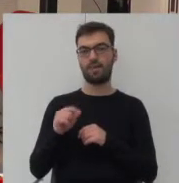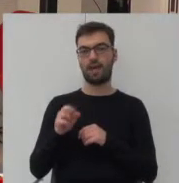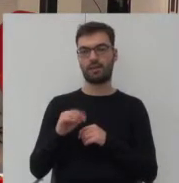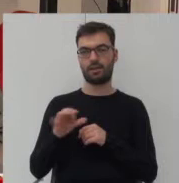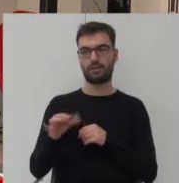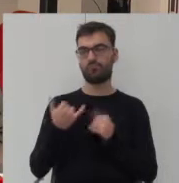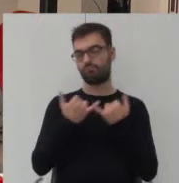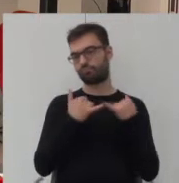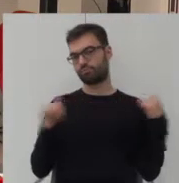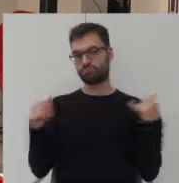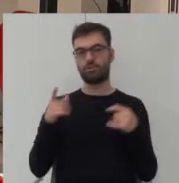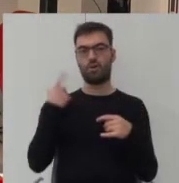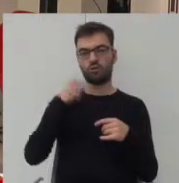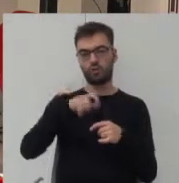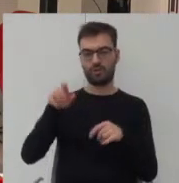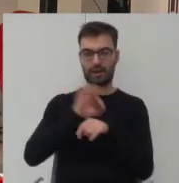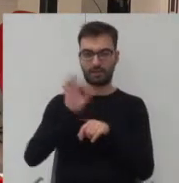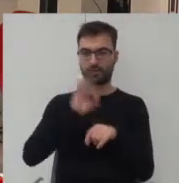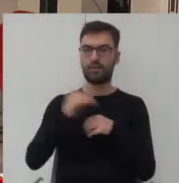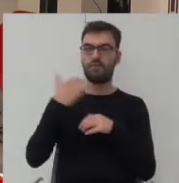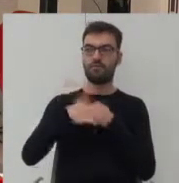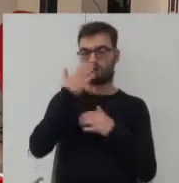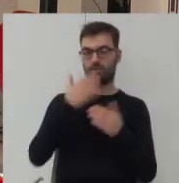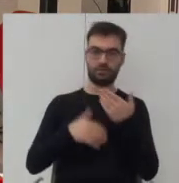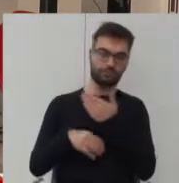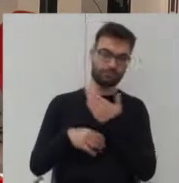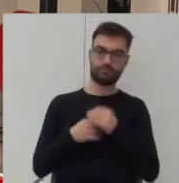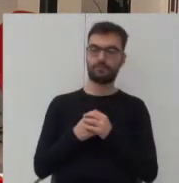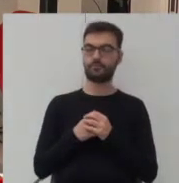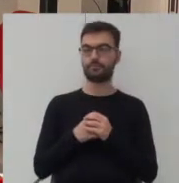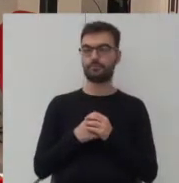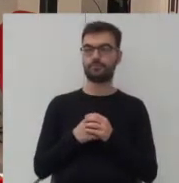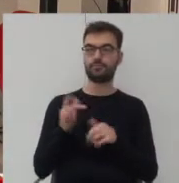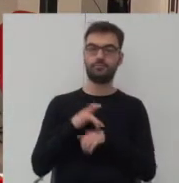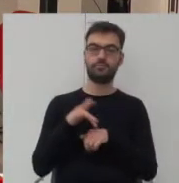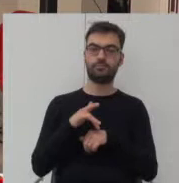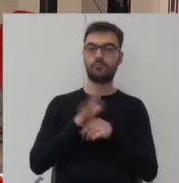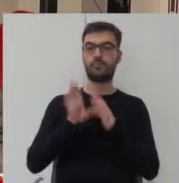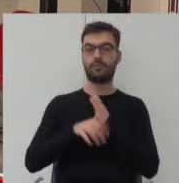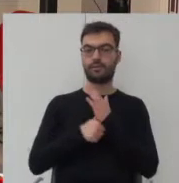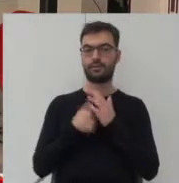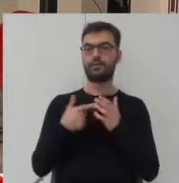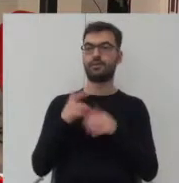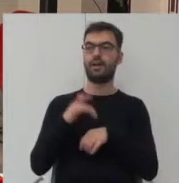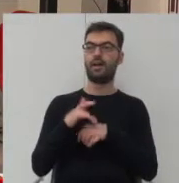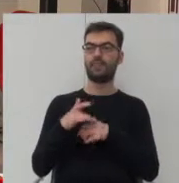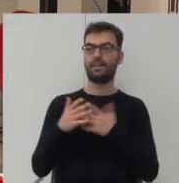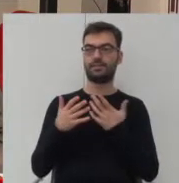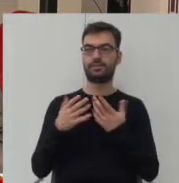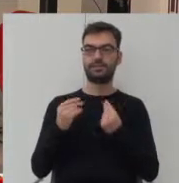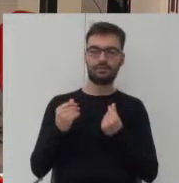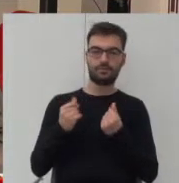architekci i to koniec końców wygląda w ten sposób, czyli mamy właśnie ten efekt tego miasta, tej tkanki,